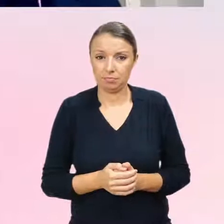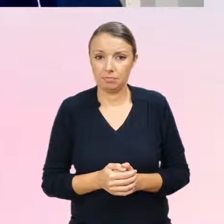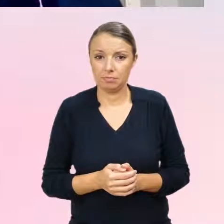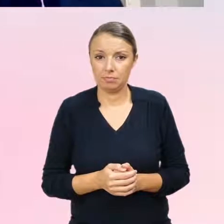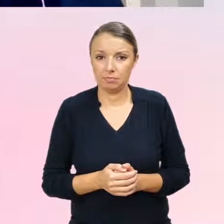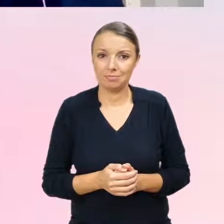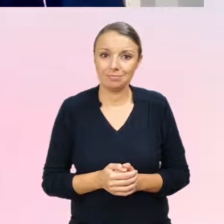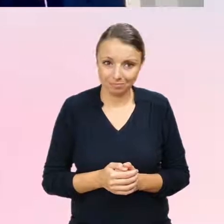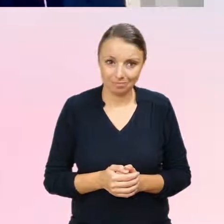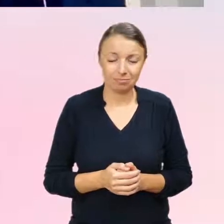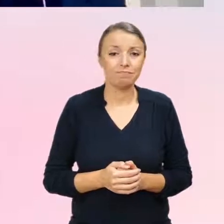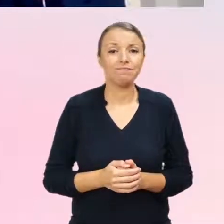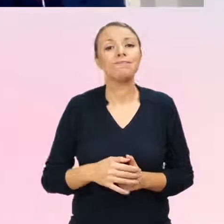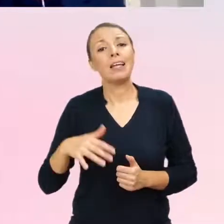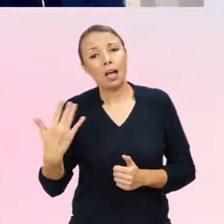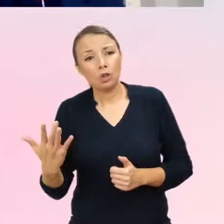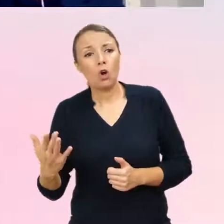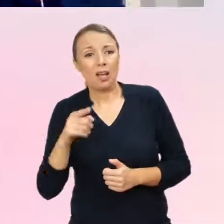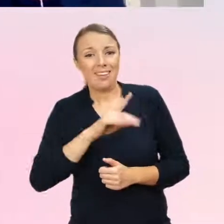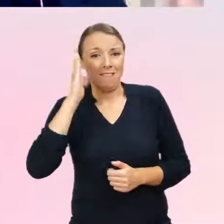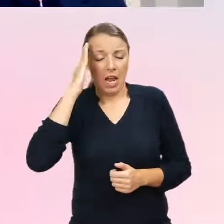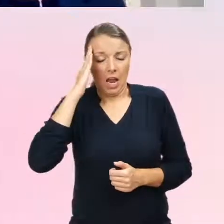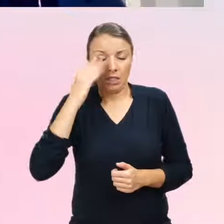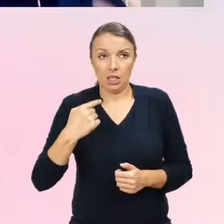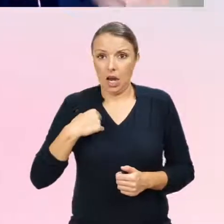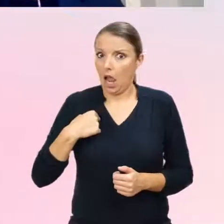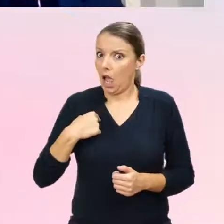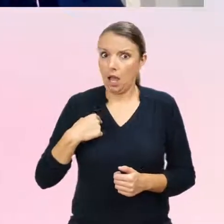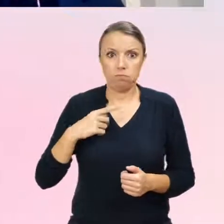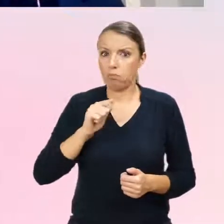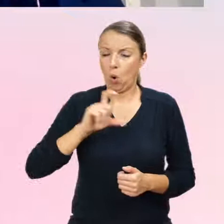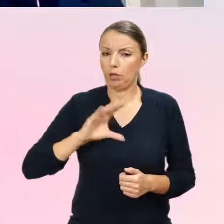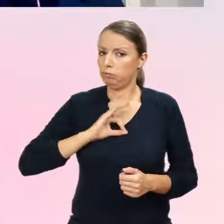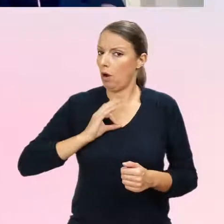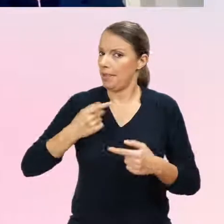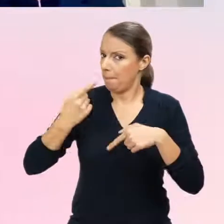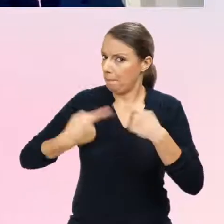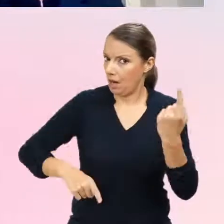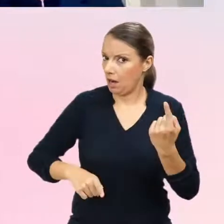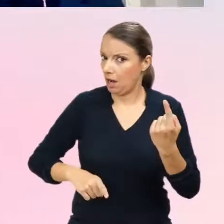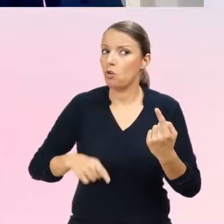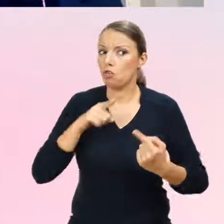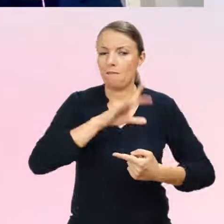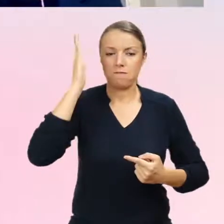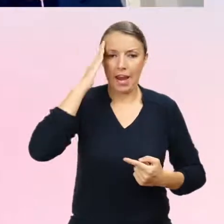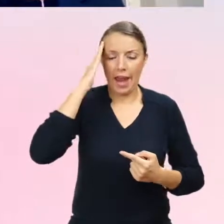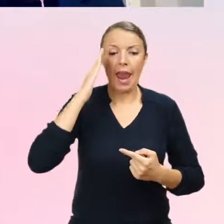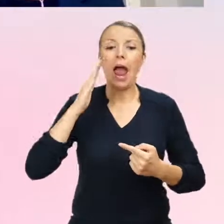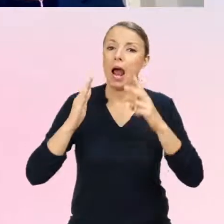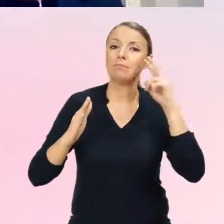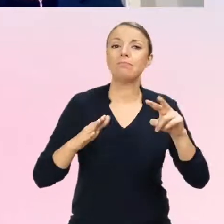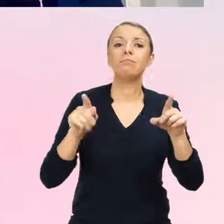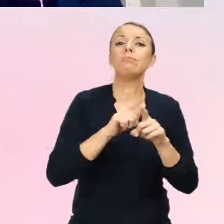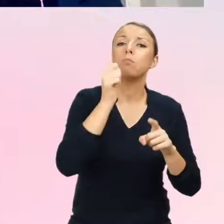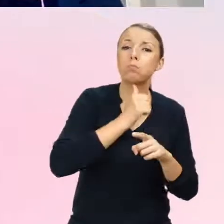subiektywne uświadomienie sobie tej niezgodności płci, ale też próby wywerbalizowania tego i